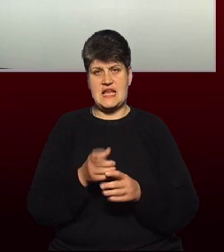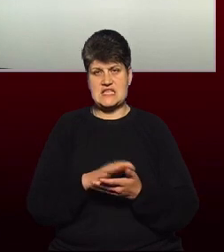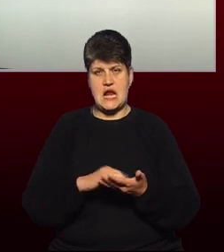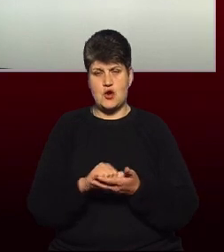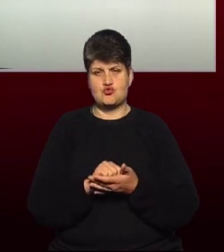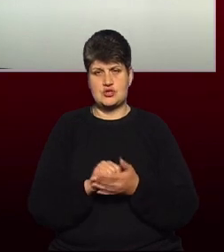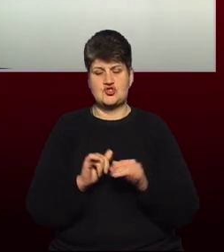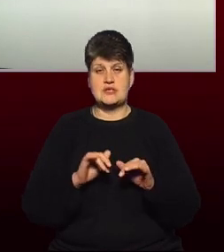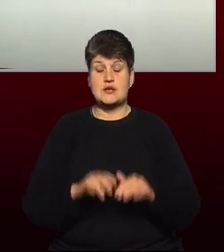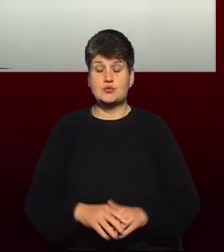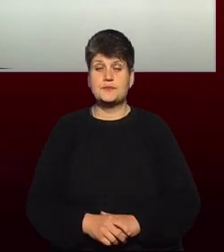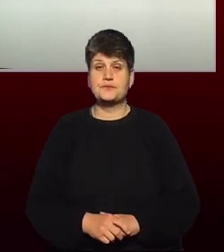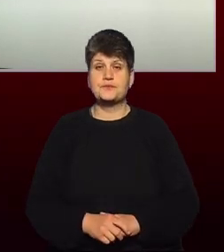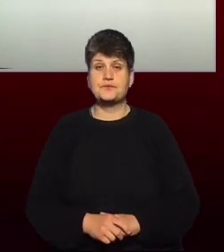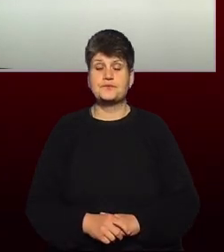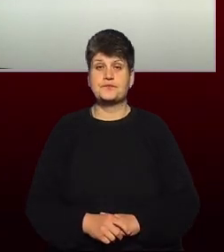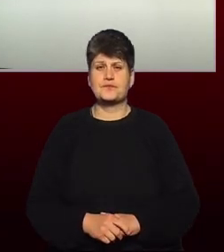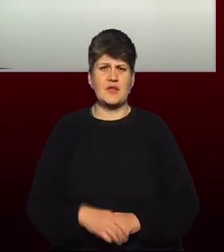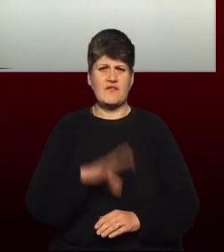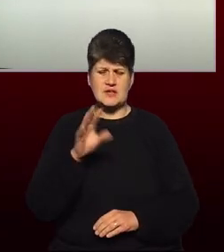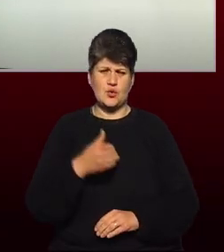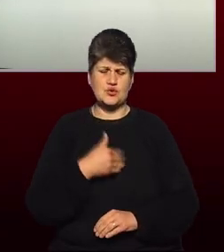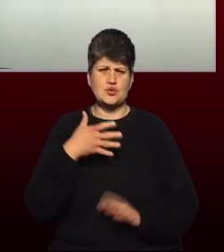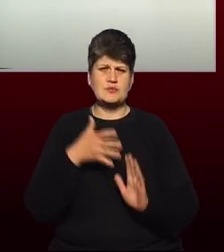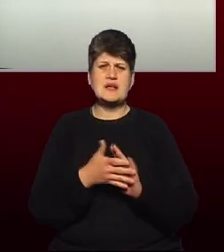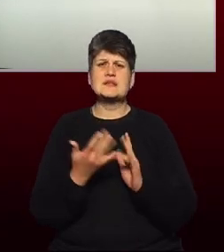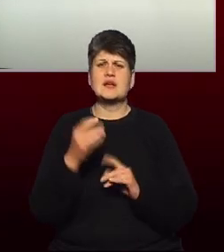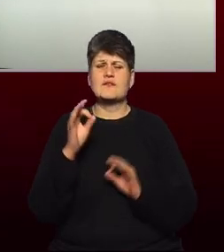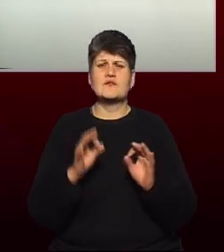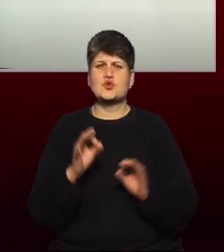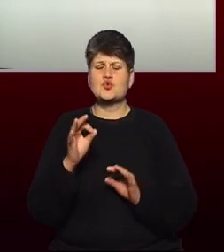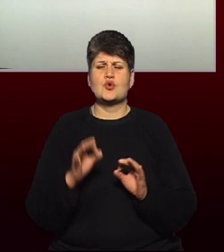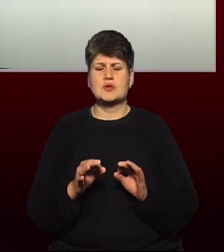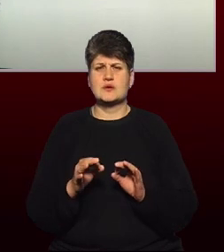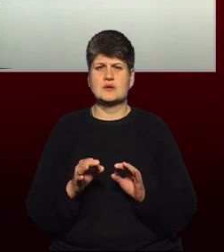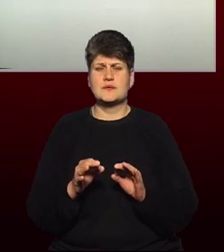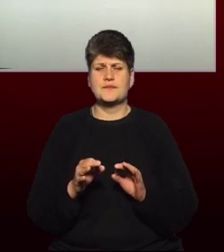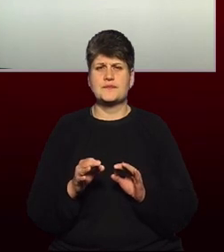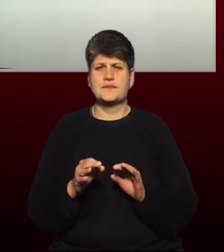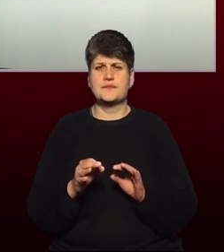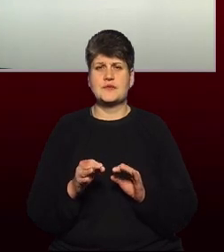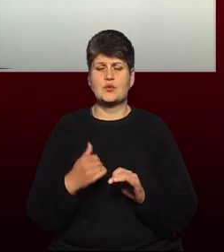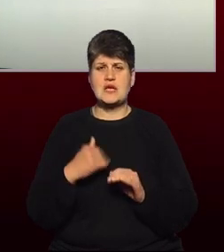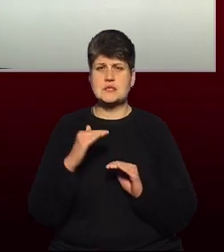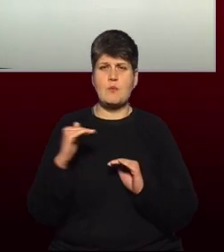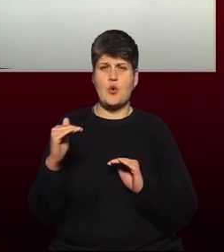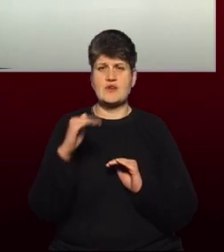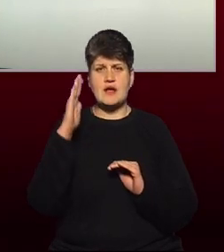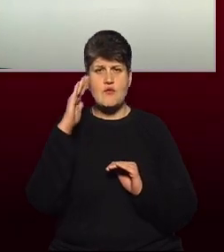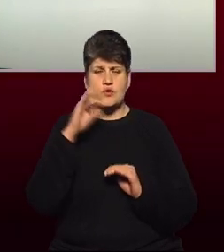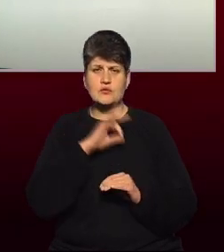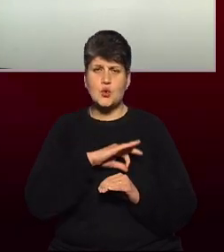наскільки, а взагалі хочеться зрозуміти, скільки відсотків, чи можна це якось зрозуміти, у нас поверхневих використовується